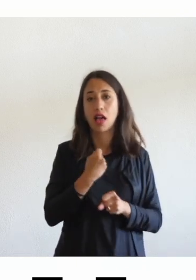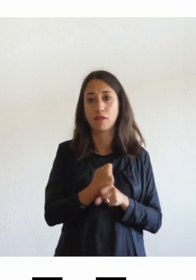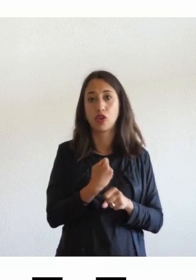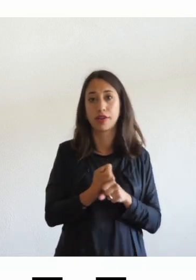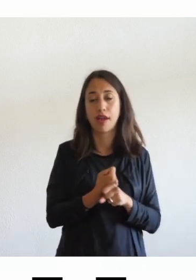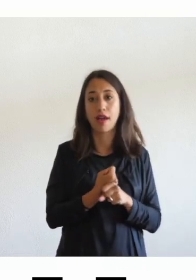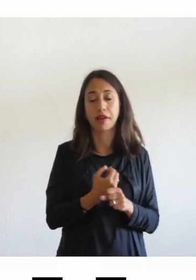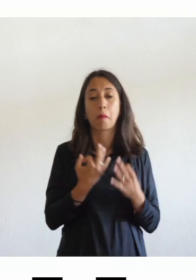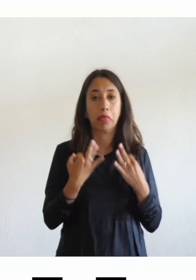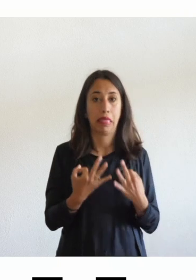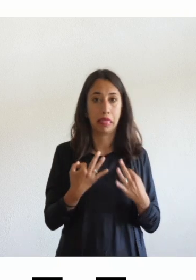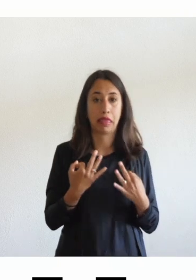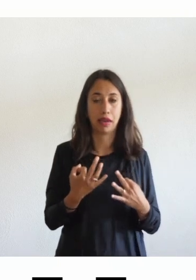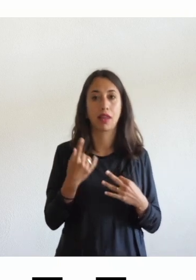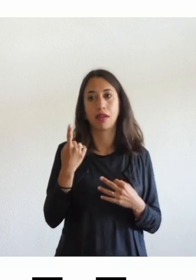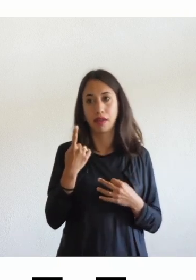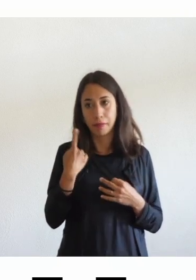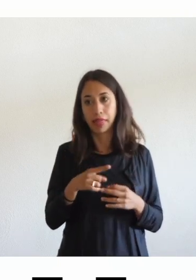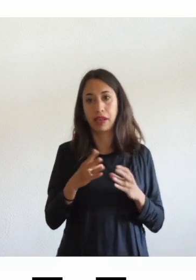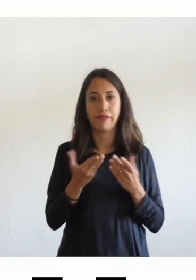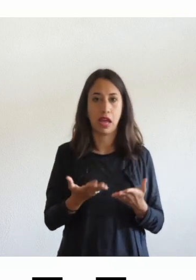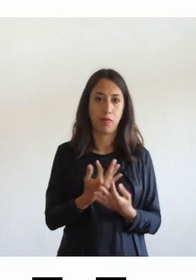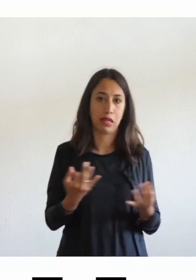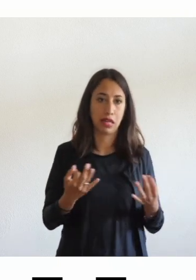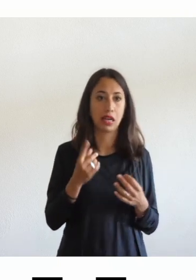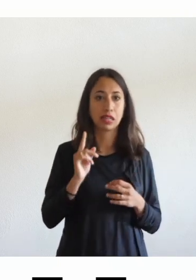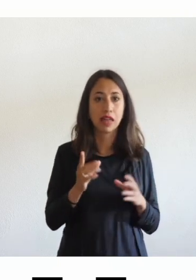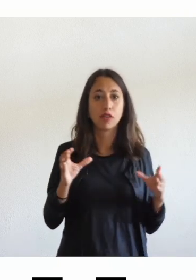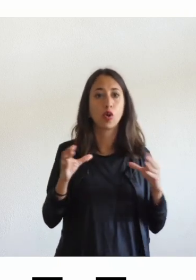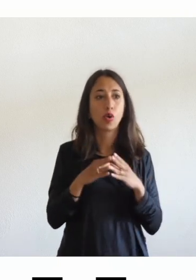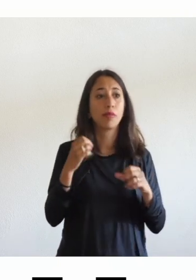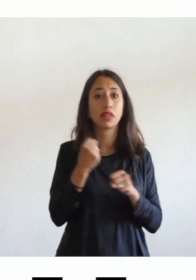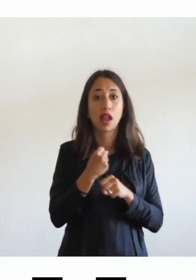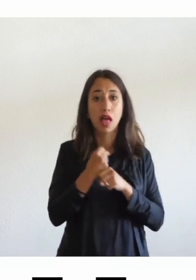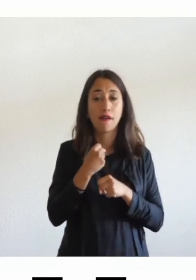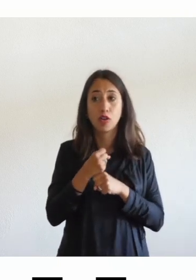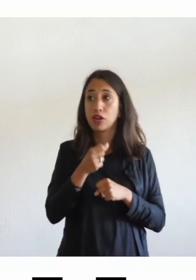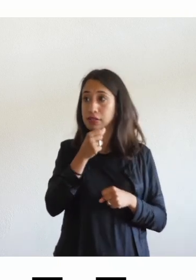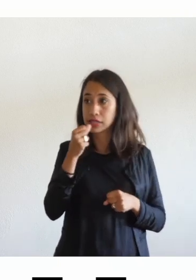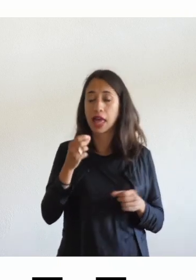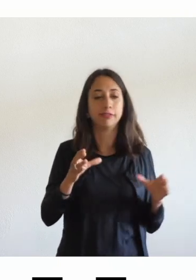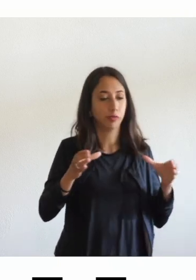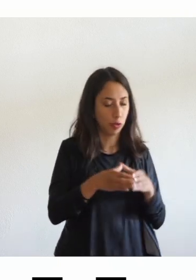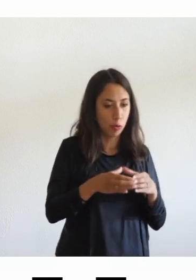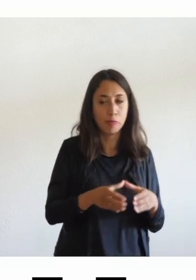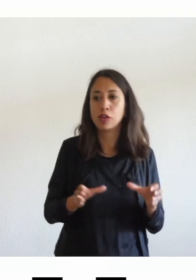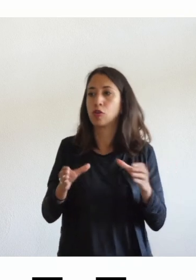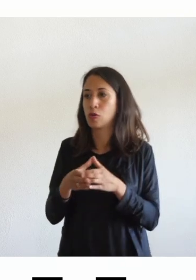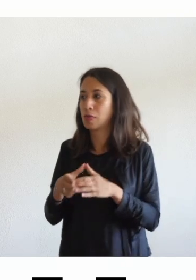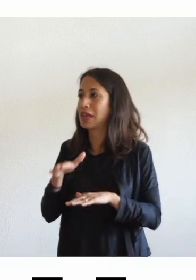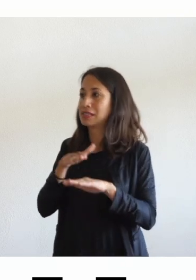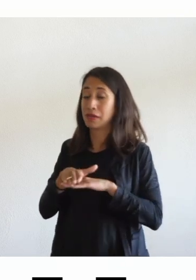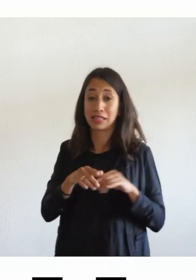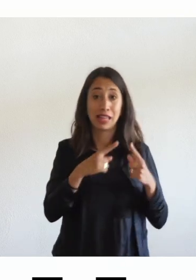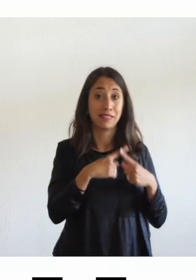per farlo cioè unendo tutti i gruppi di lavoro che sono necessari unendo un po' le esperienze